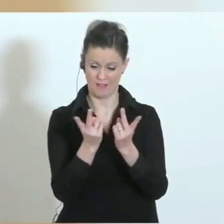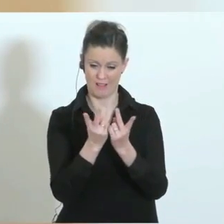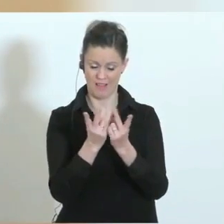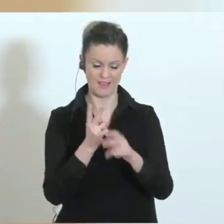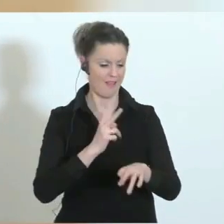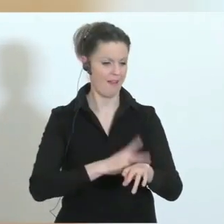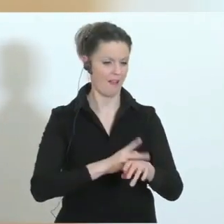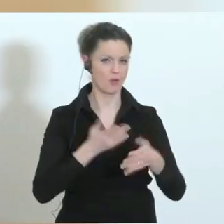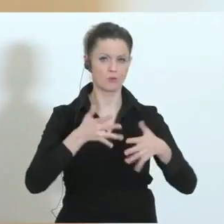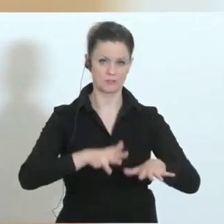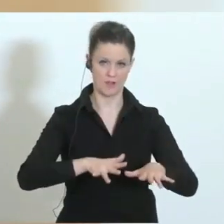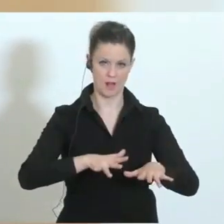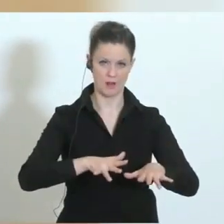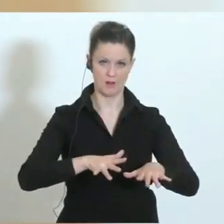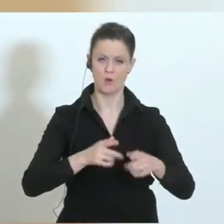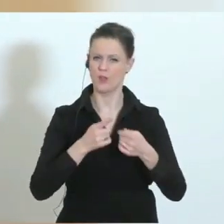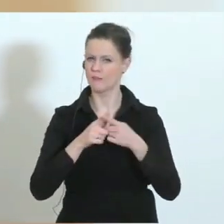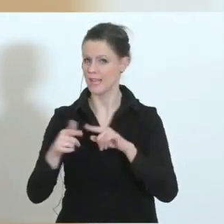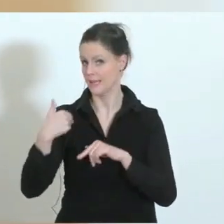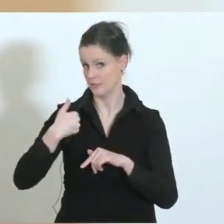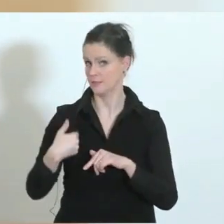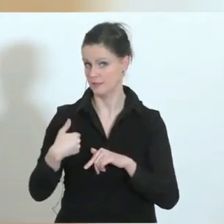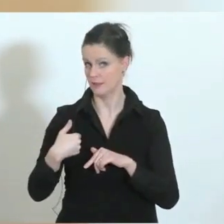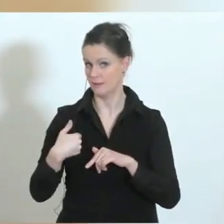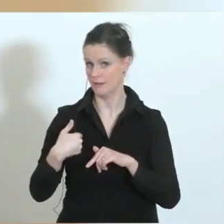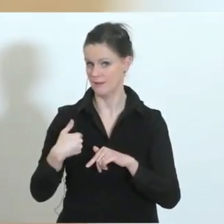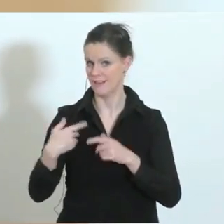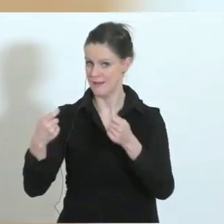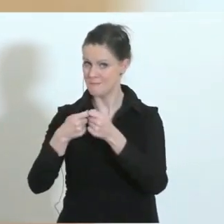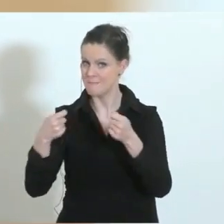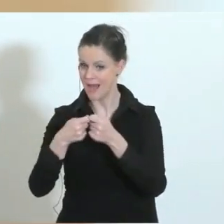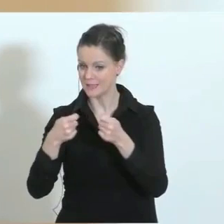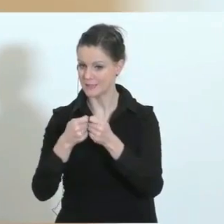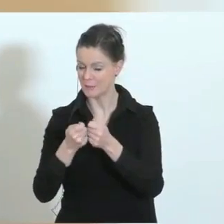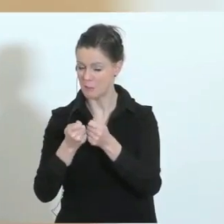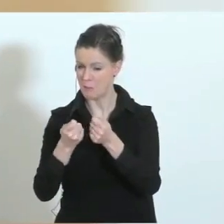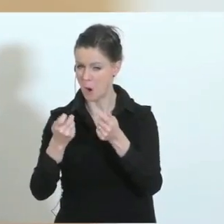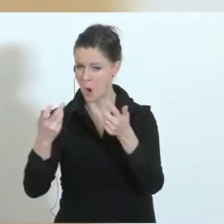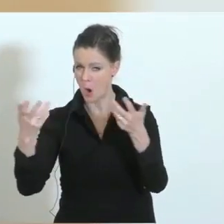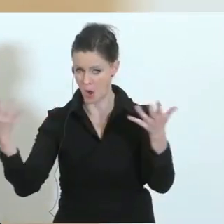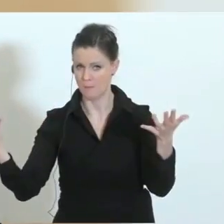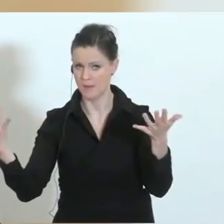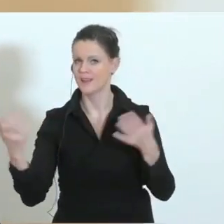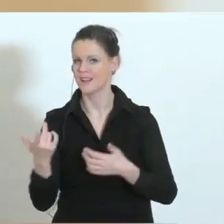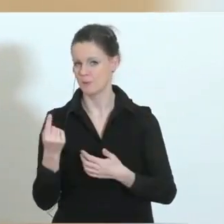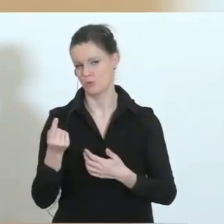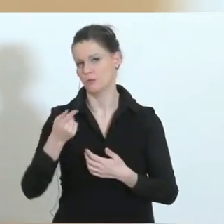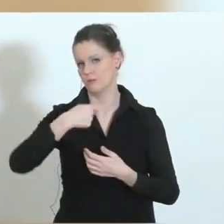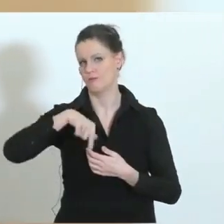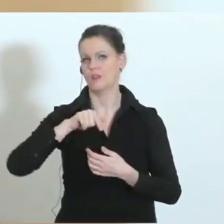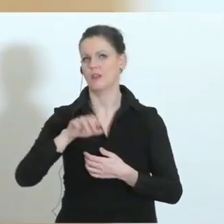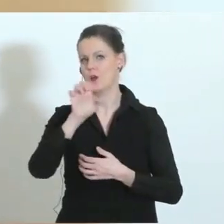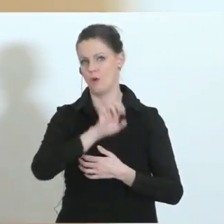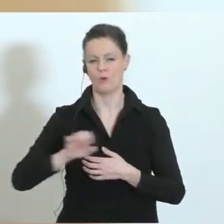Erkrankungsfälle und andererseits die Intensität der Maßnahmen, die gesetzt werden, dann sind wir mit Sicherheit in